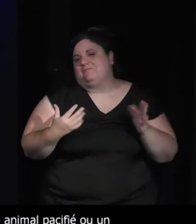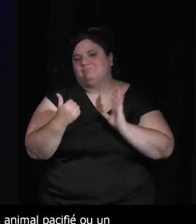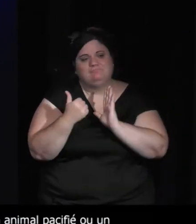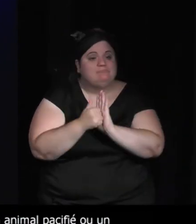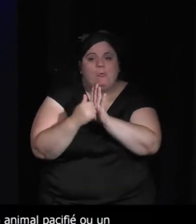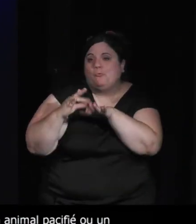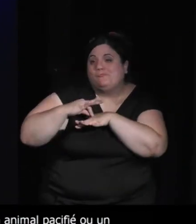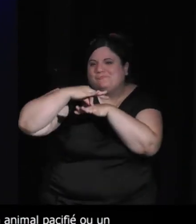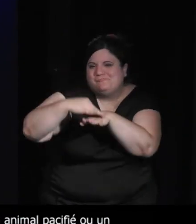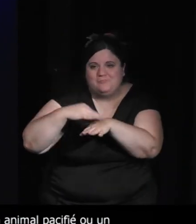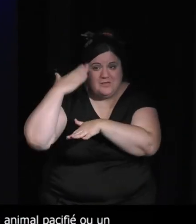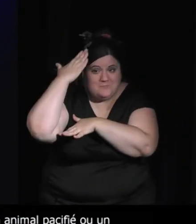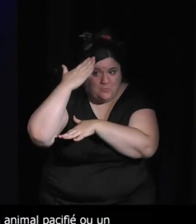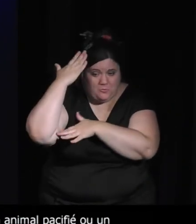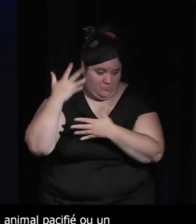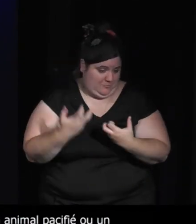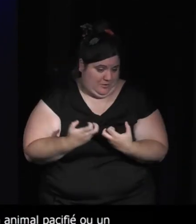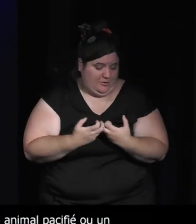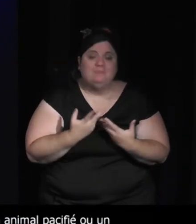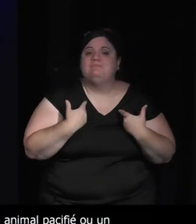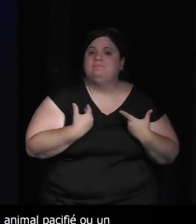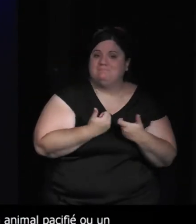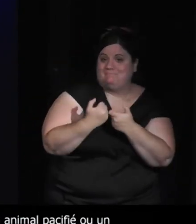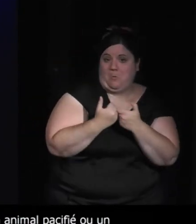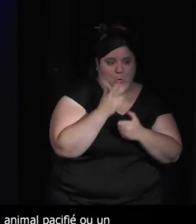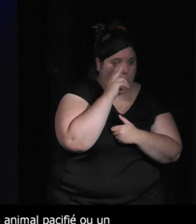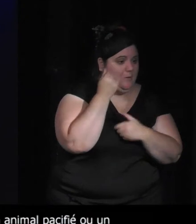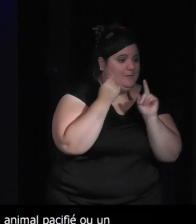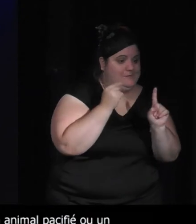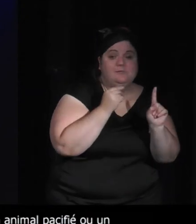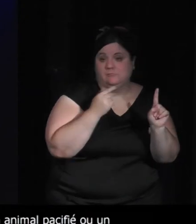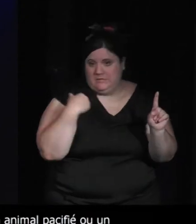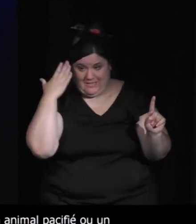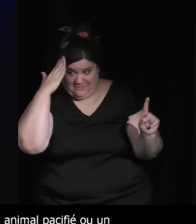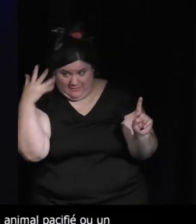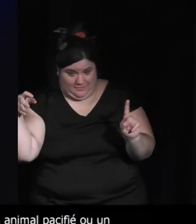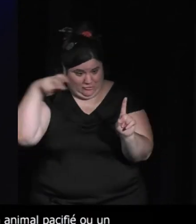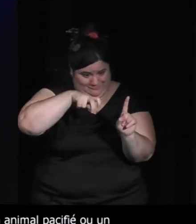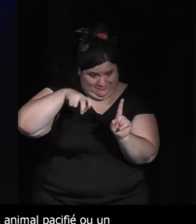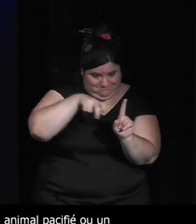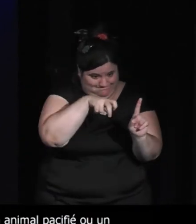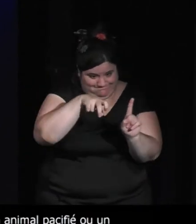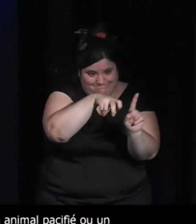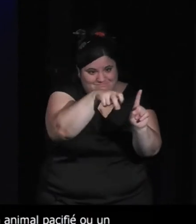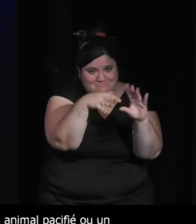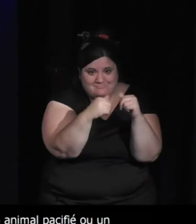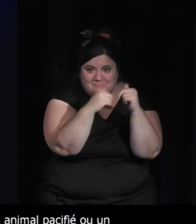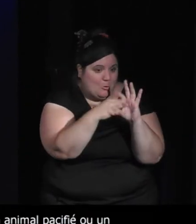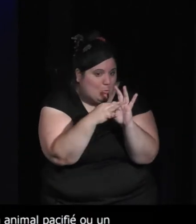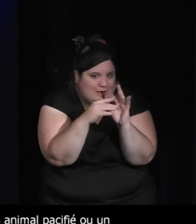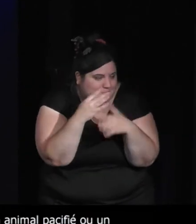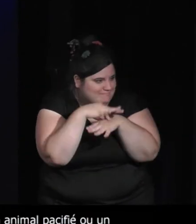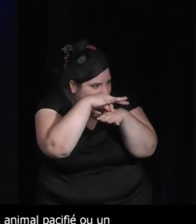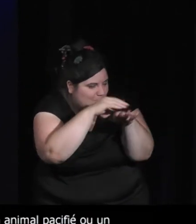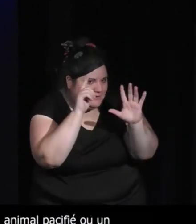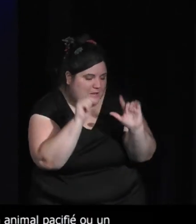dans les jeux des avatars humanoïdes qui vont un petit peu avoir ce côté d